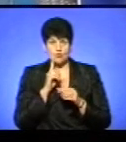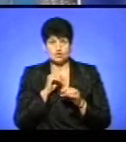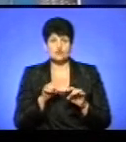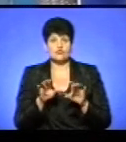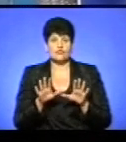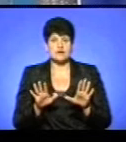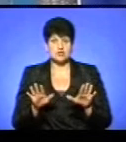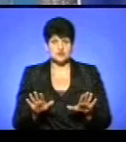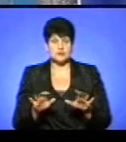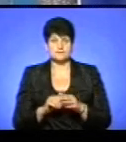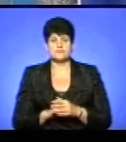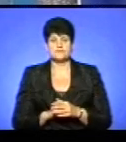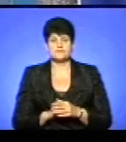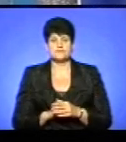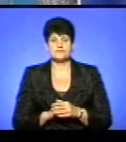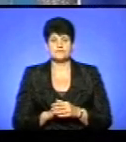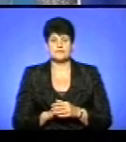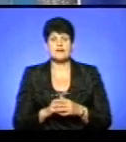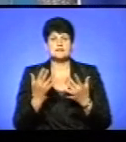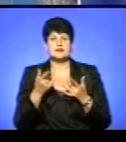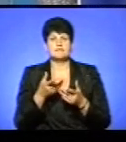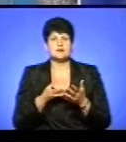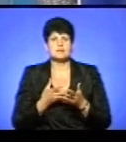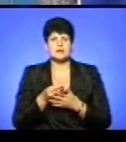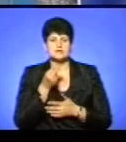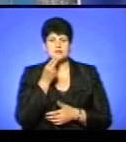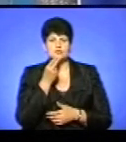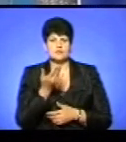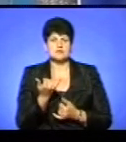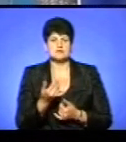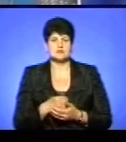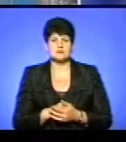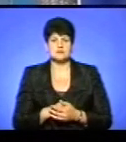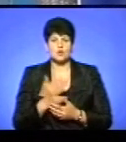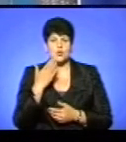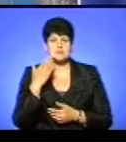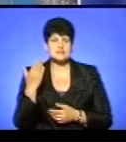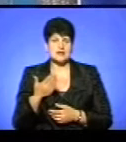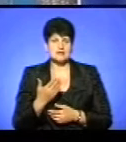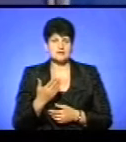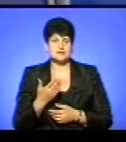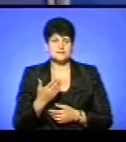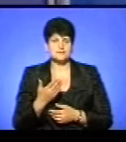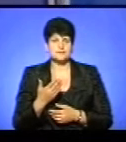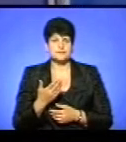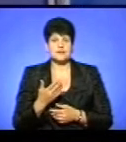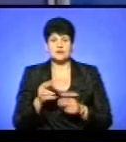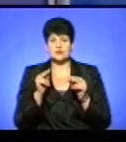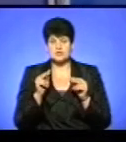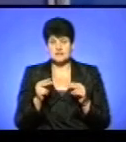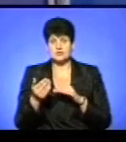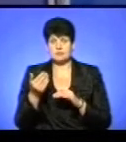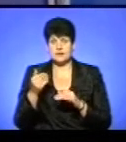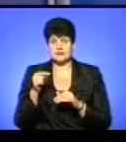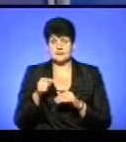вирішена, так. Ну, а скільки ви платите за харчування, от зараз? Ну, останніх, якщо чесно, перед того,